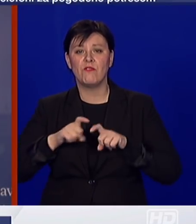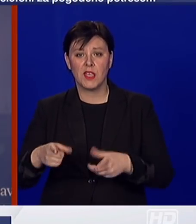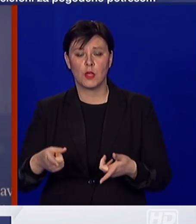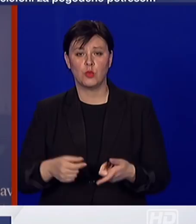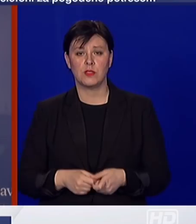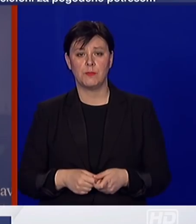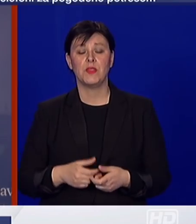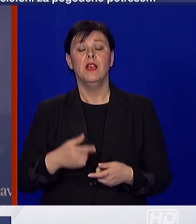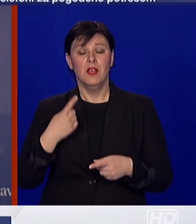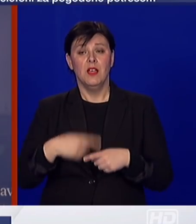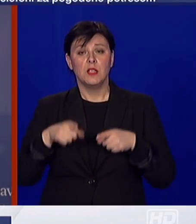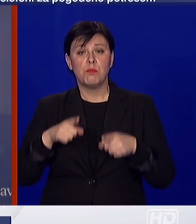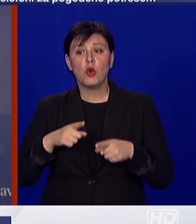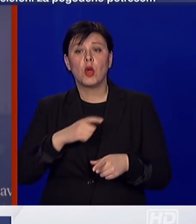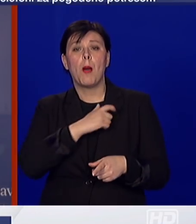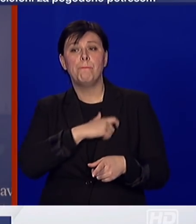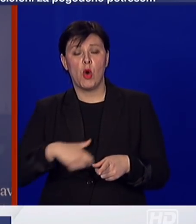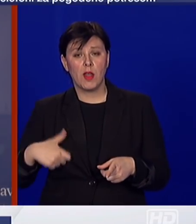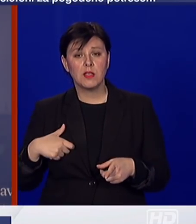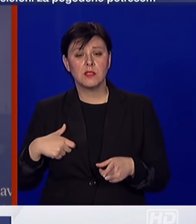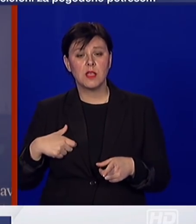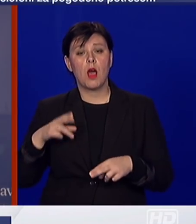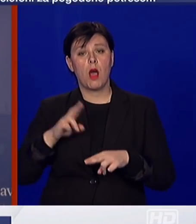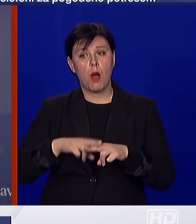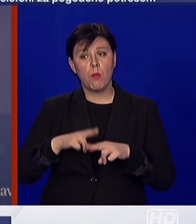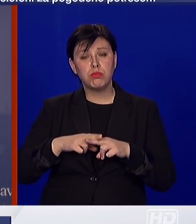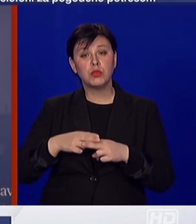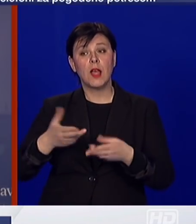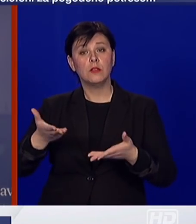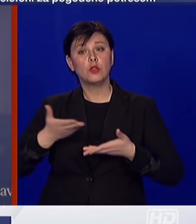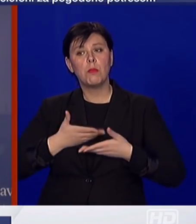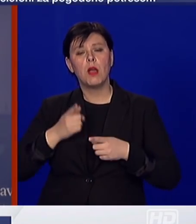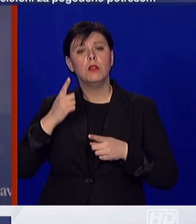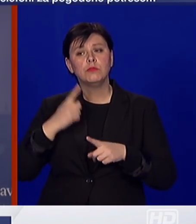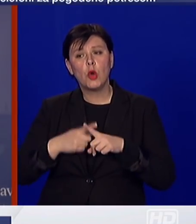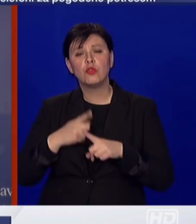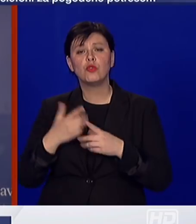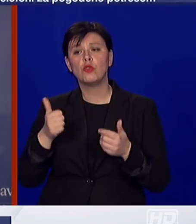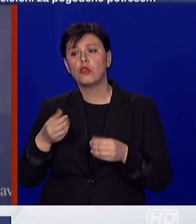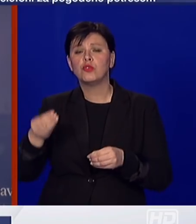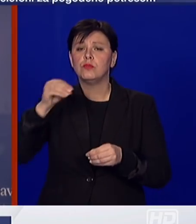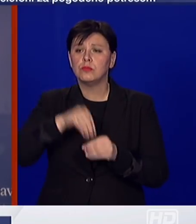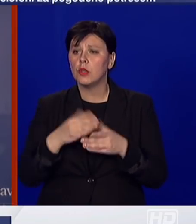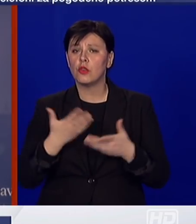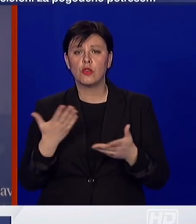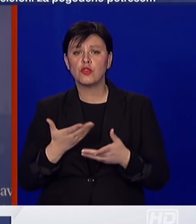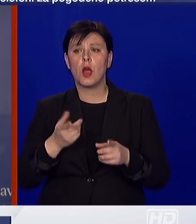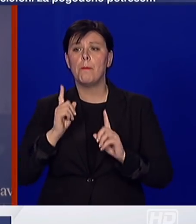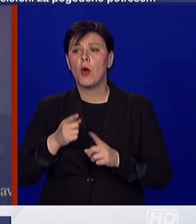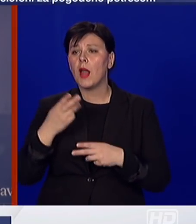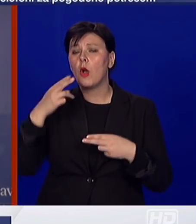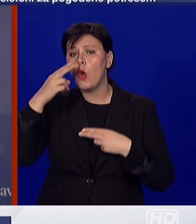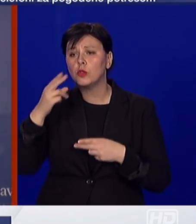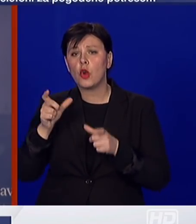policijske uprave će dobiti dodatne upute oko toga da se prekontrolira